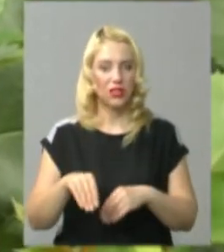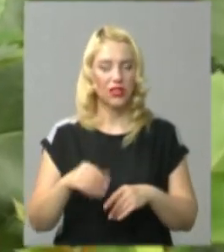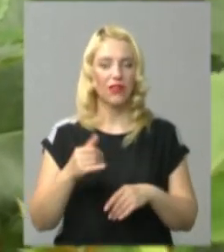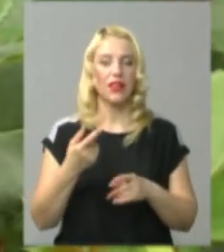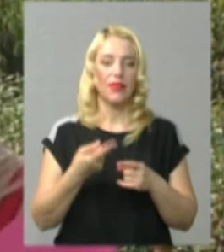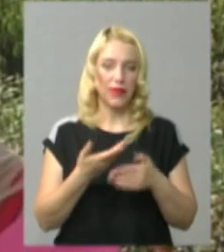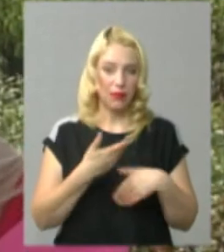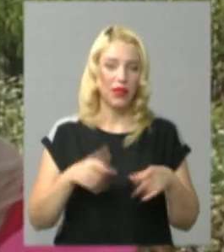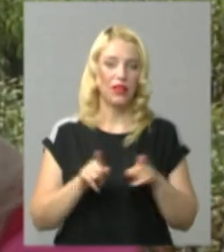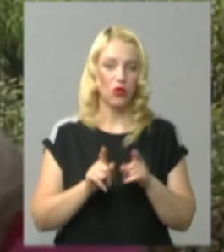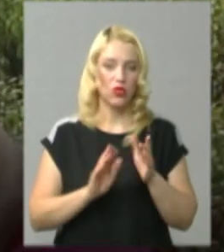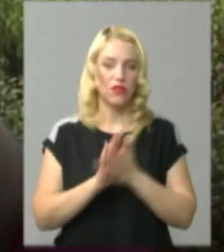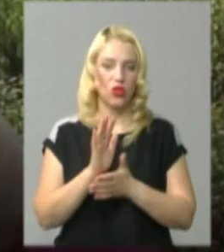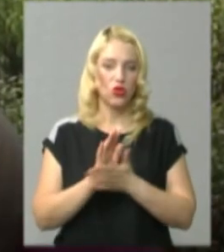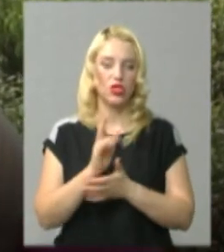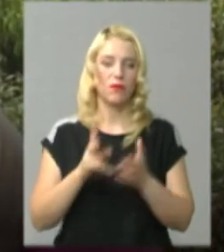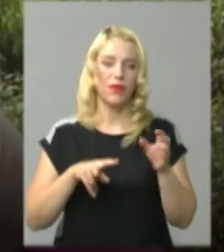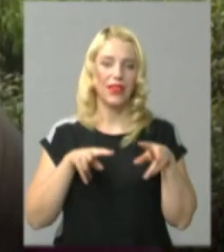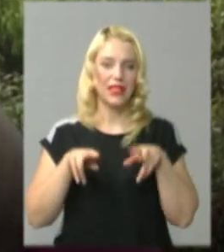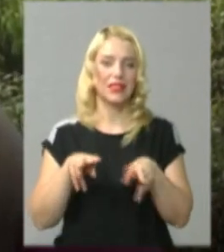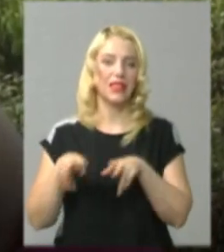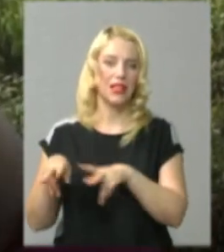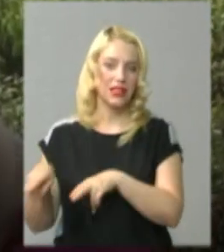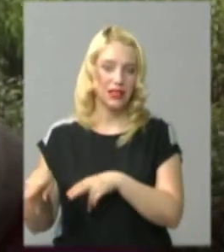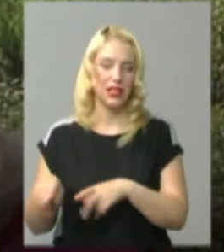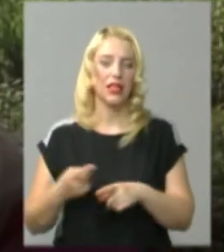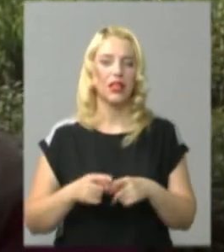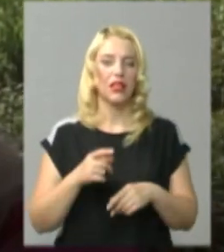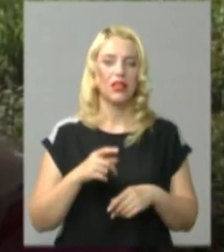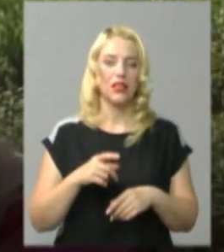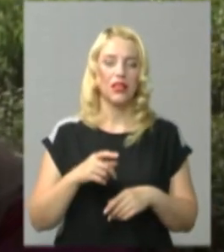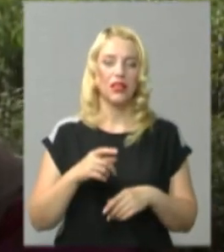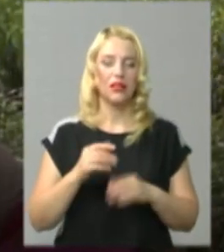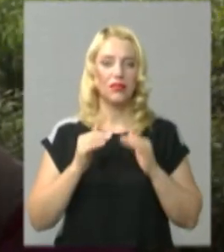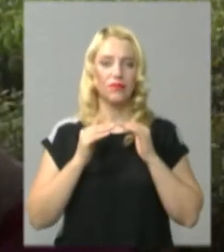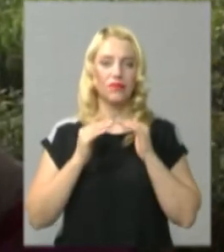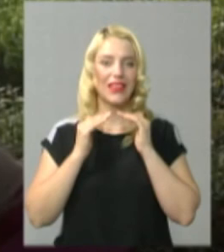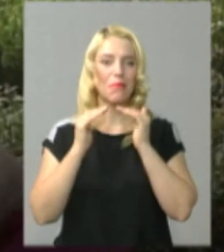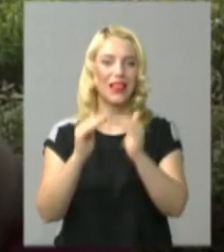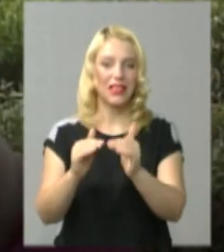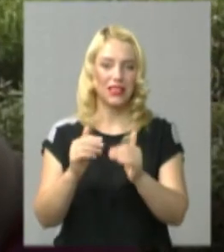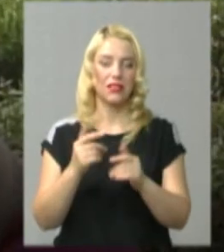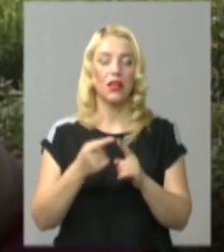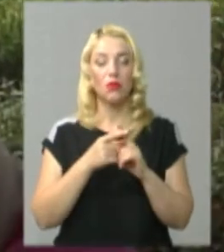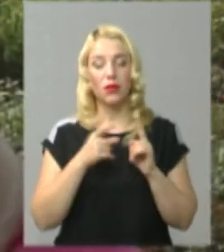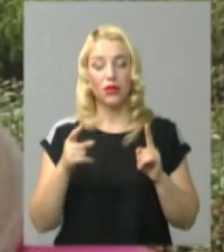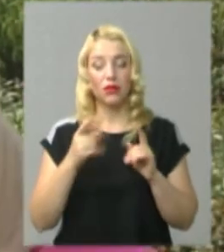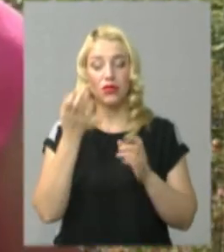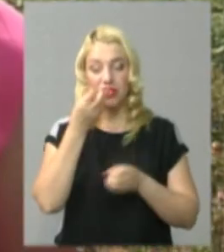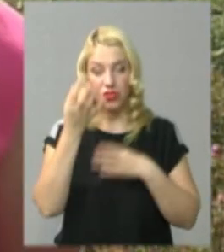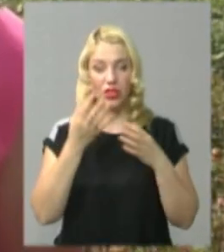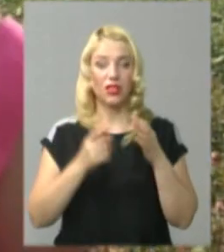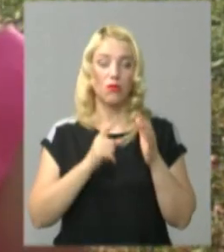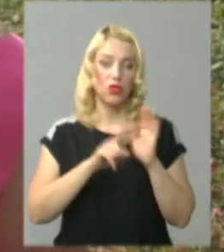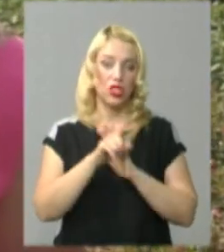Ми також вирощуємо у різ троянди в теплицях. Період цвітіння трояд починається з червня місяця.